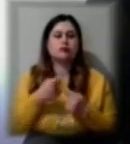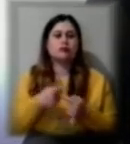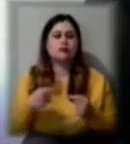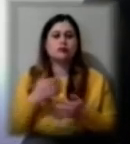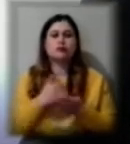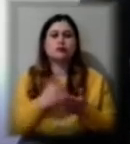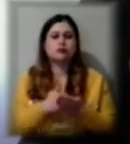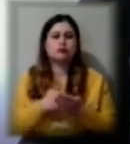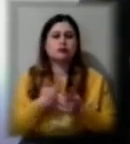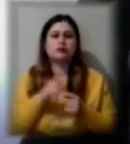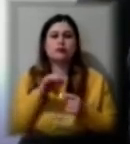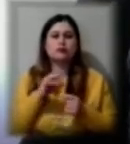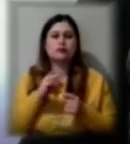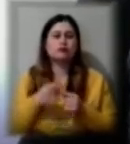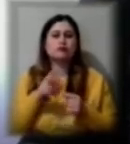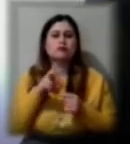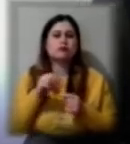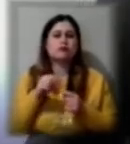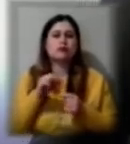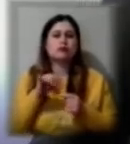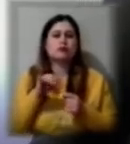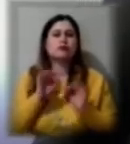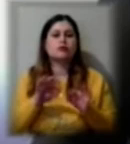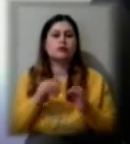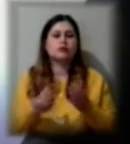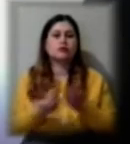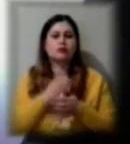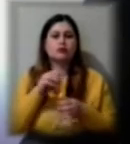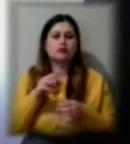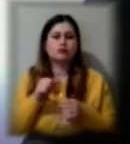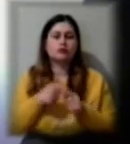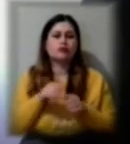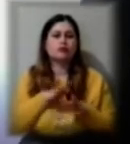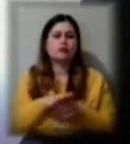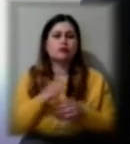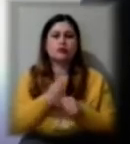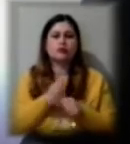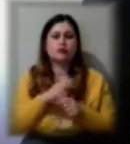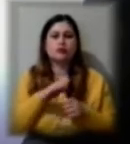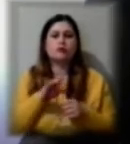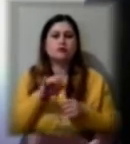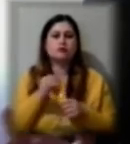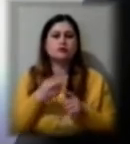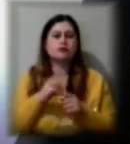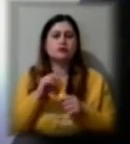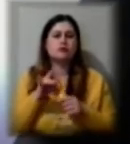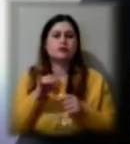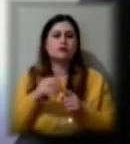В основному складаємо алгоритми пояснення нових тем, повністю робимо посилання на сторінки підручника,